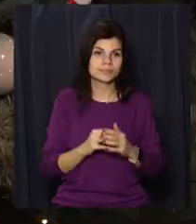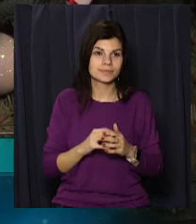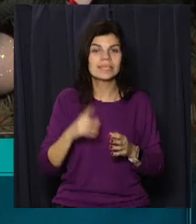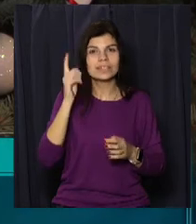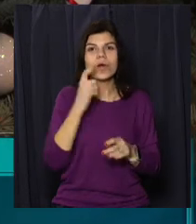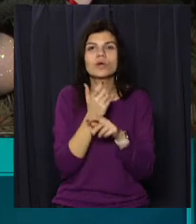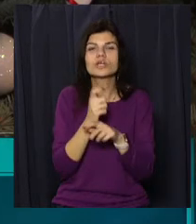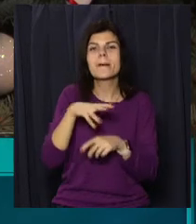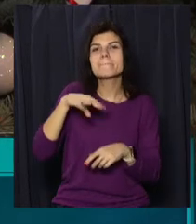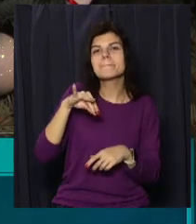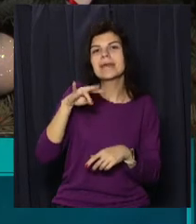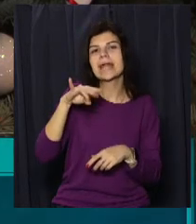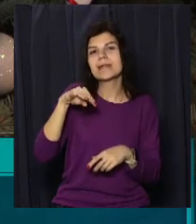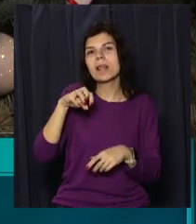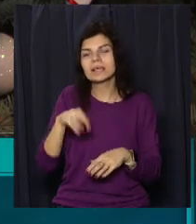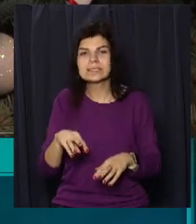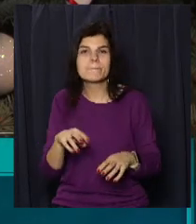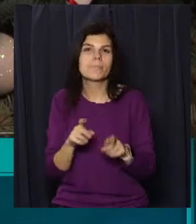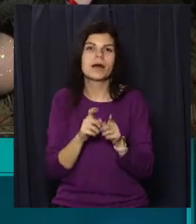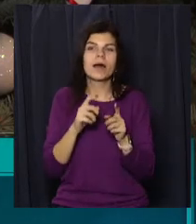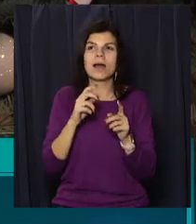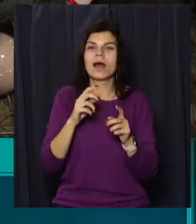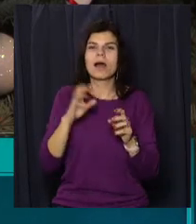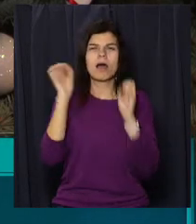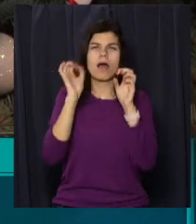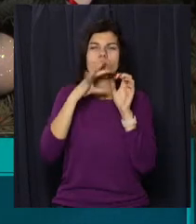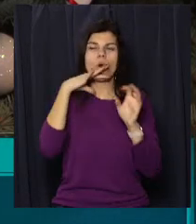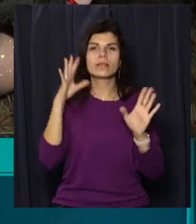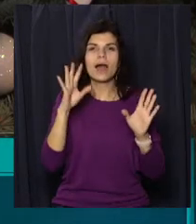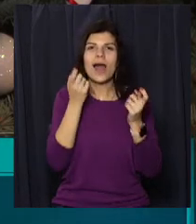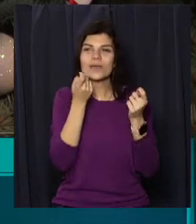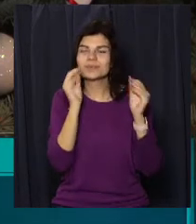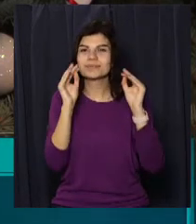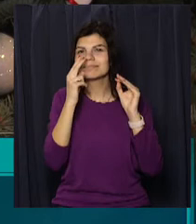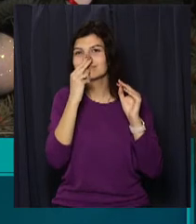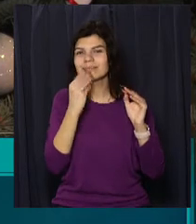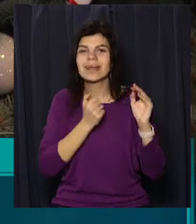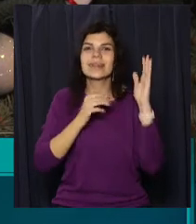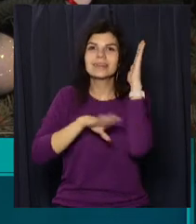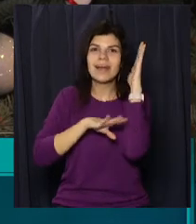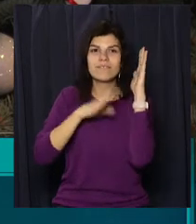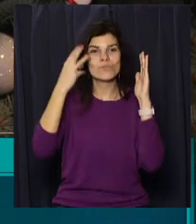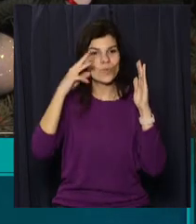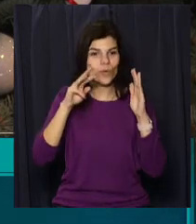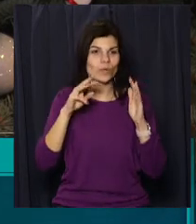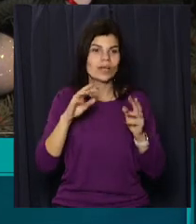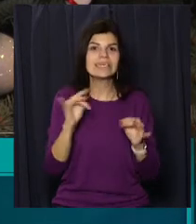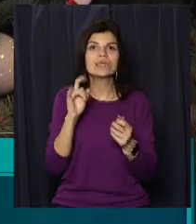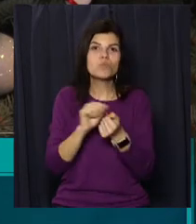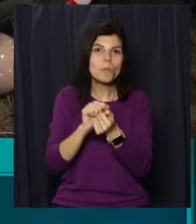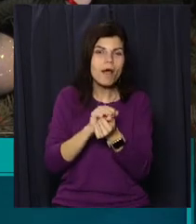якийсь, це натуральні матеріали, це дерево. Зараз дуже модно робити прямо з бумаги шари,